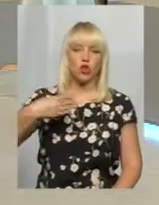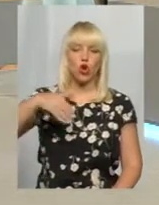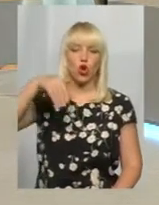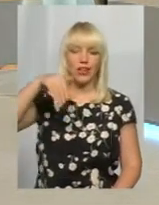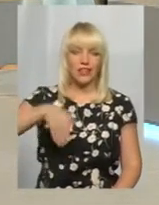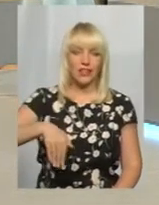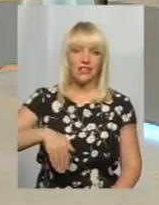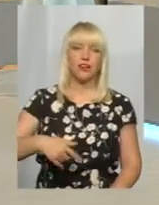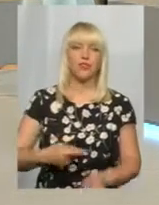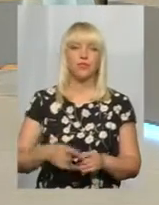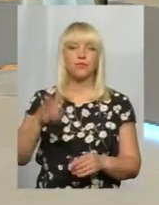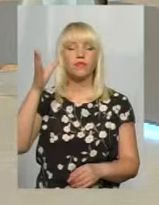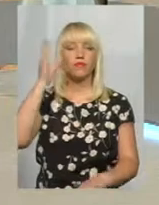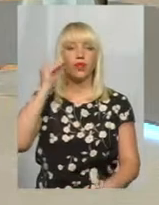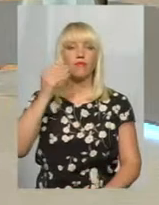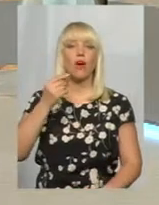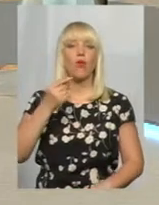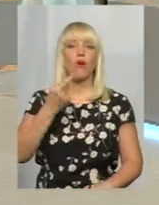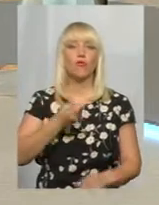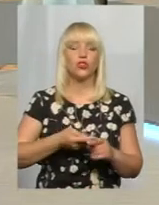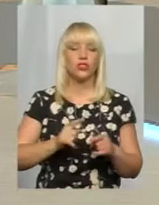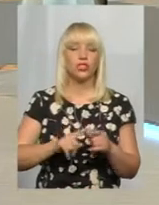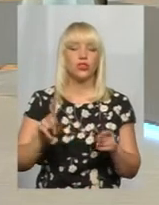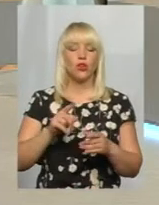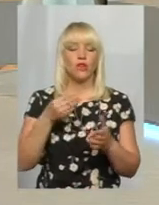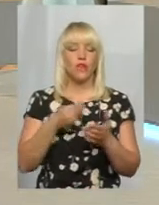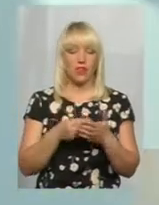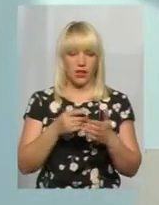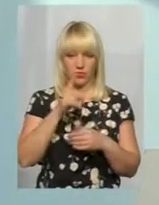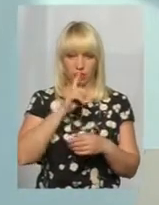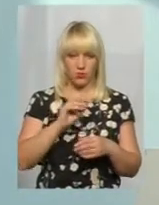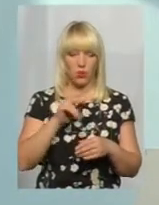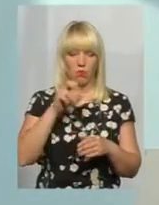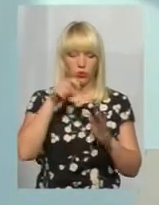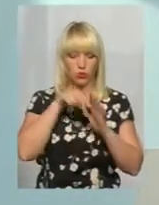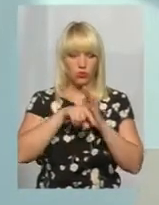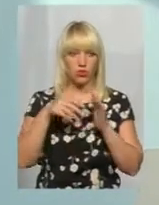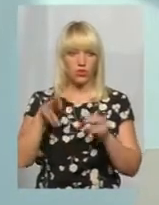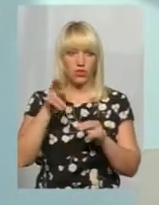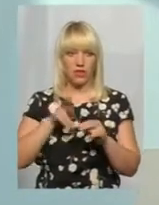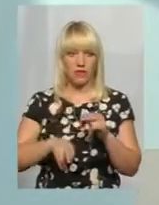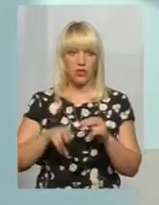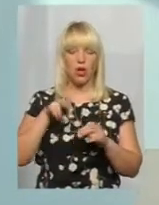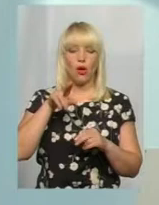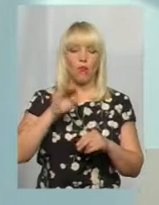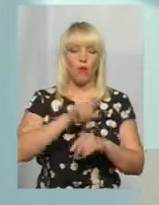Єдине, що враховуючи те, що фінансовий місяць по суті завершений, то поліклініки ці кошти отримують з 1